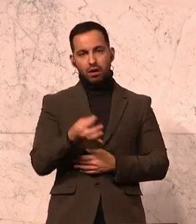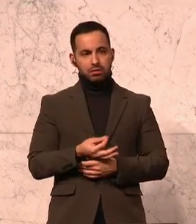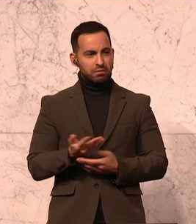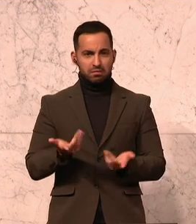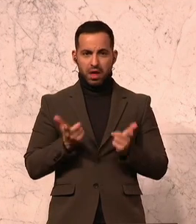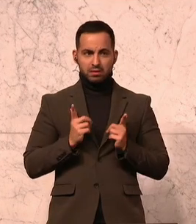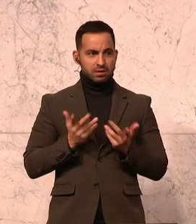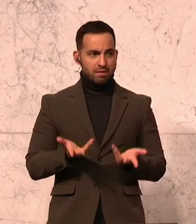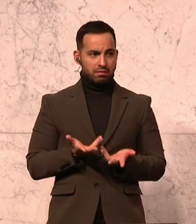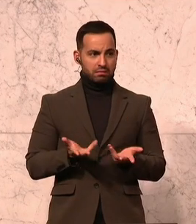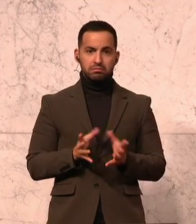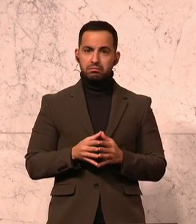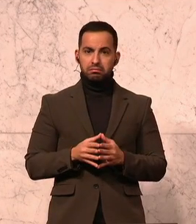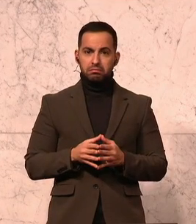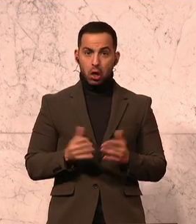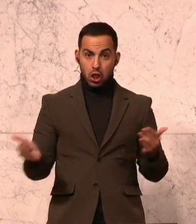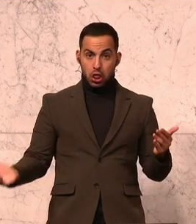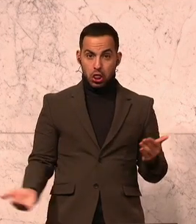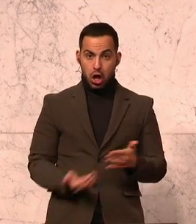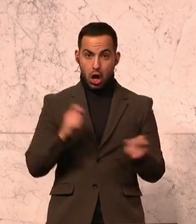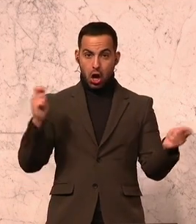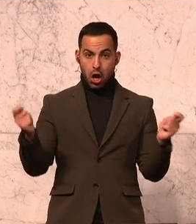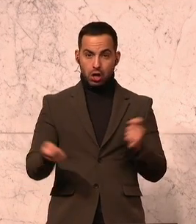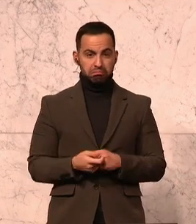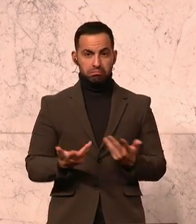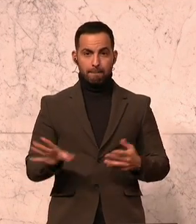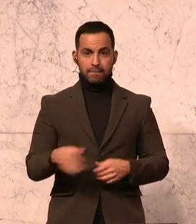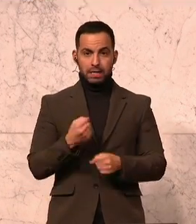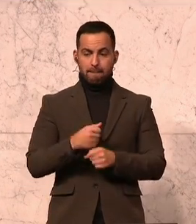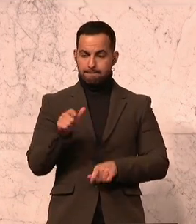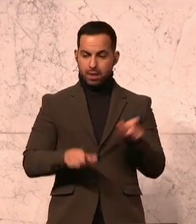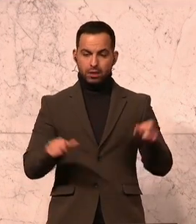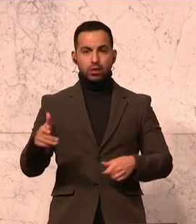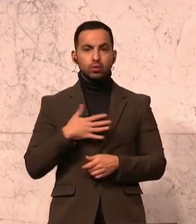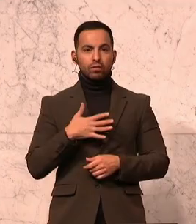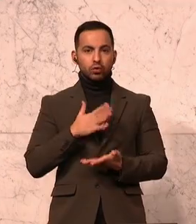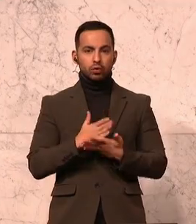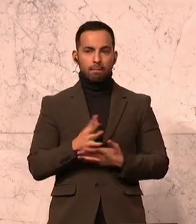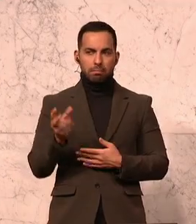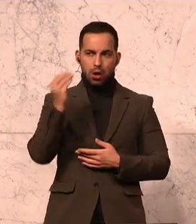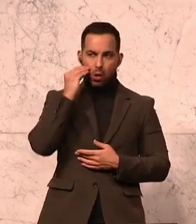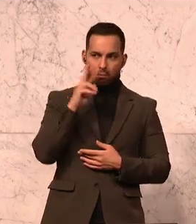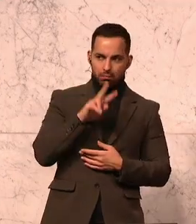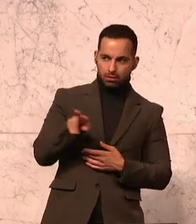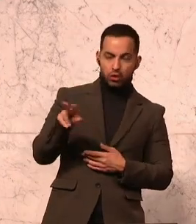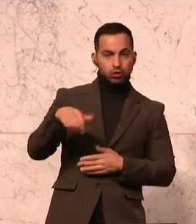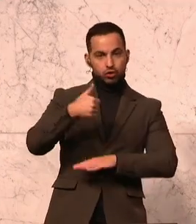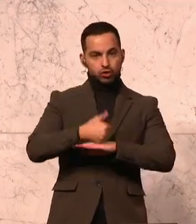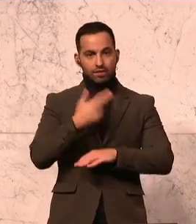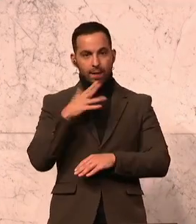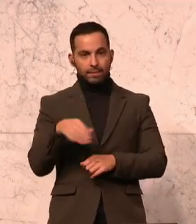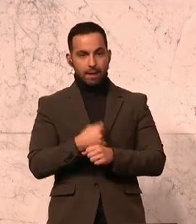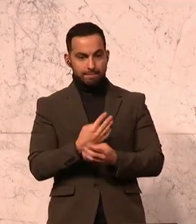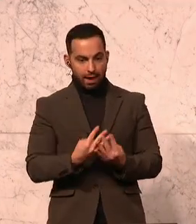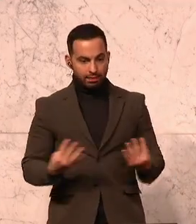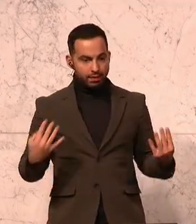was erwarten Sie sich davon wirklich große Neuerungen? In der Regel haben das die Mitarbeiter ja ohnehin mitbekommen. Und ein Chef, der auf seine Mitarbeiter